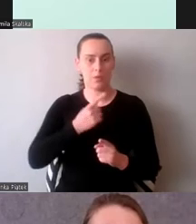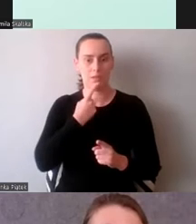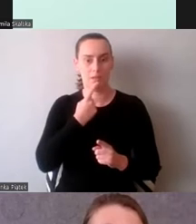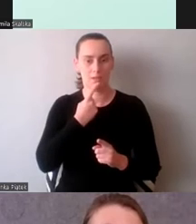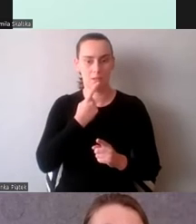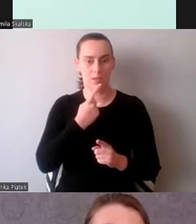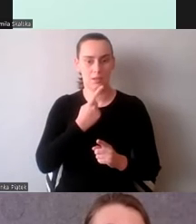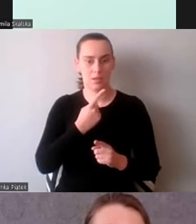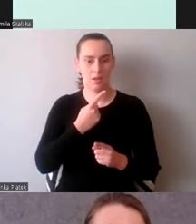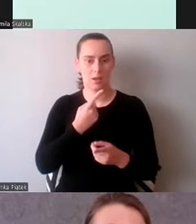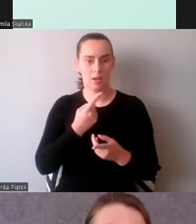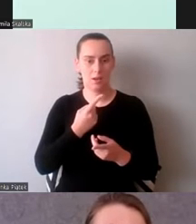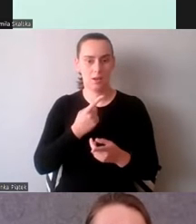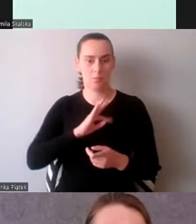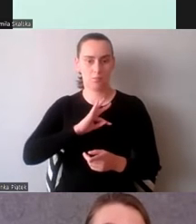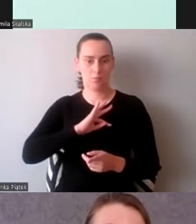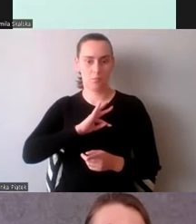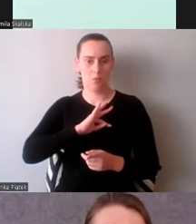wysokim poziomie.